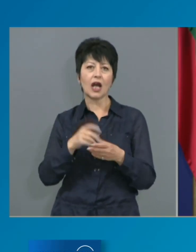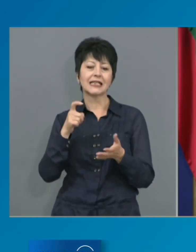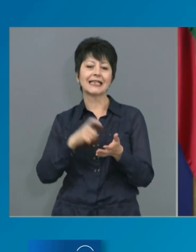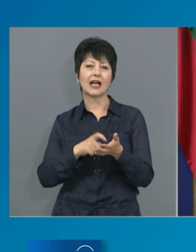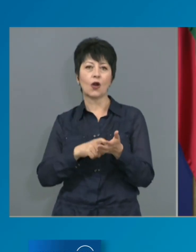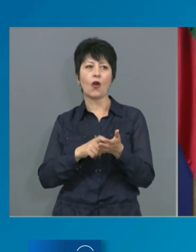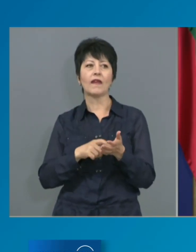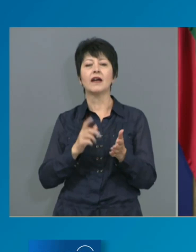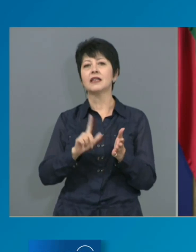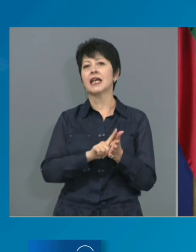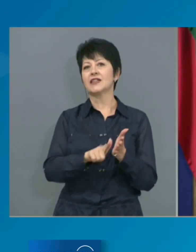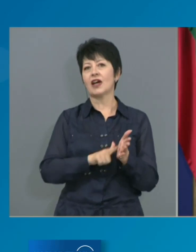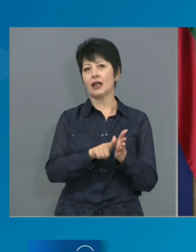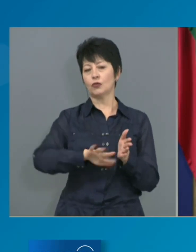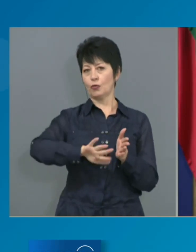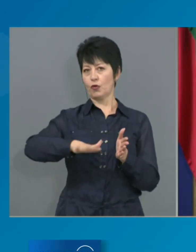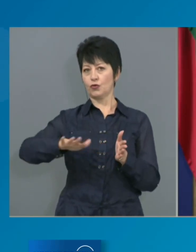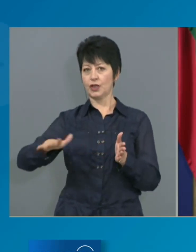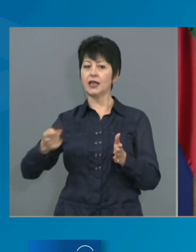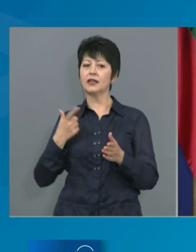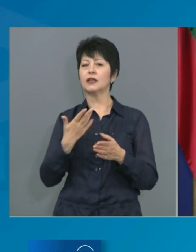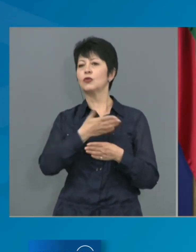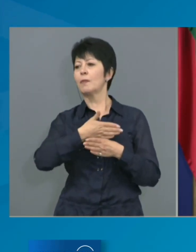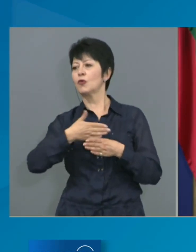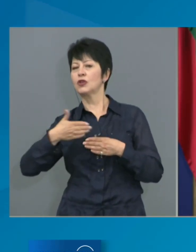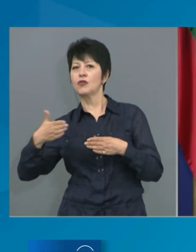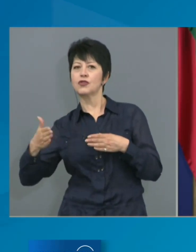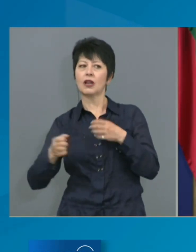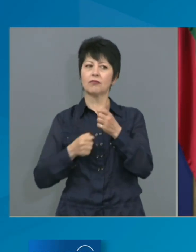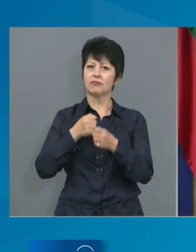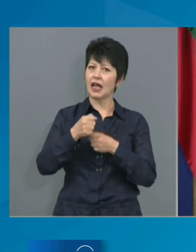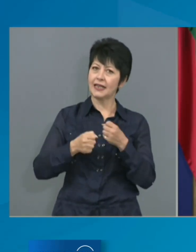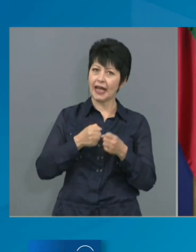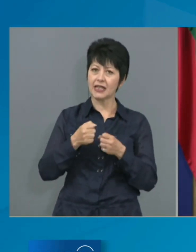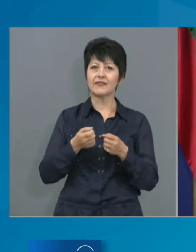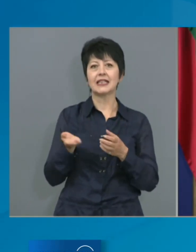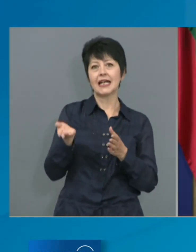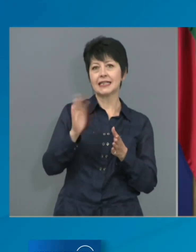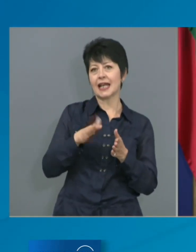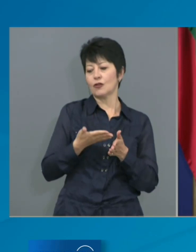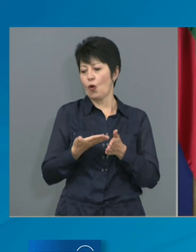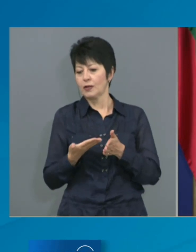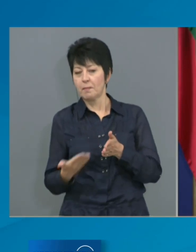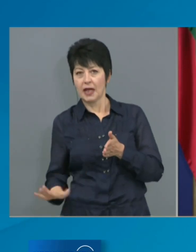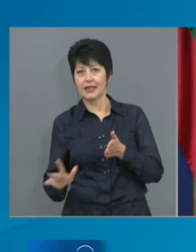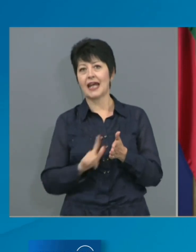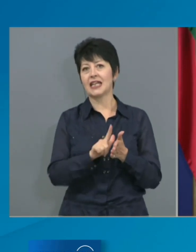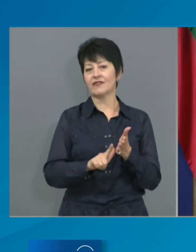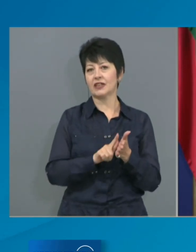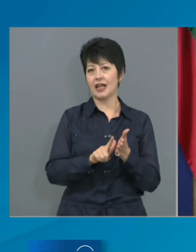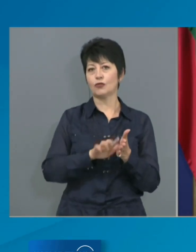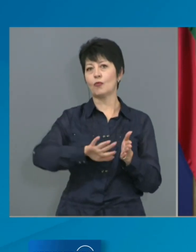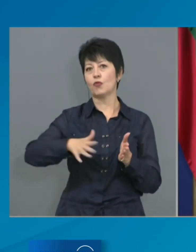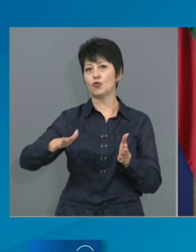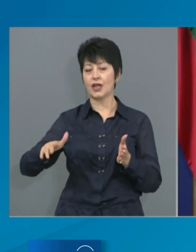извареното положение, които да продължат да действат и след отпадането на извареното положение, което изтича на 13